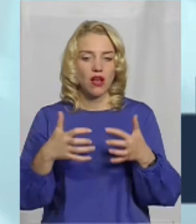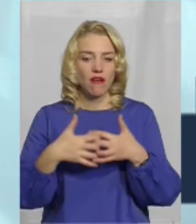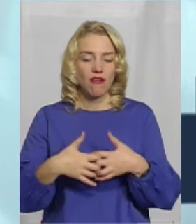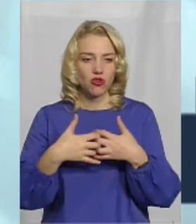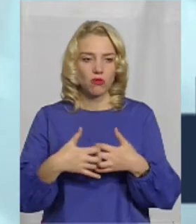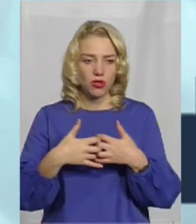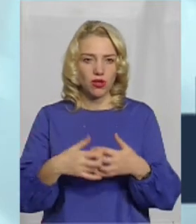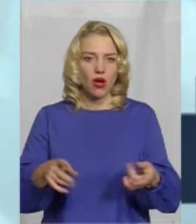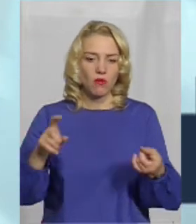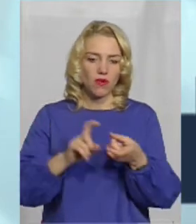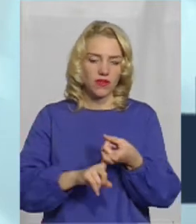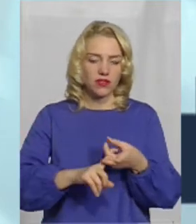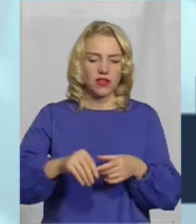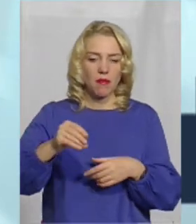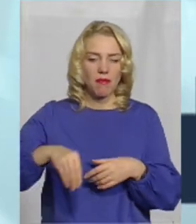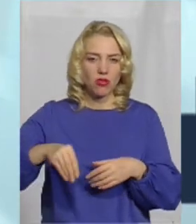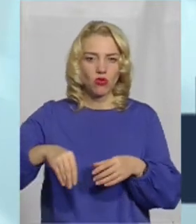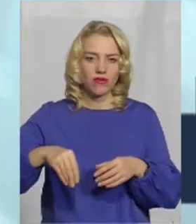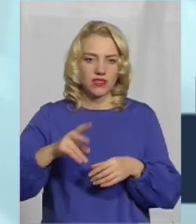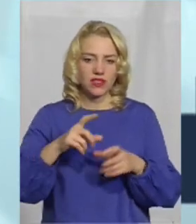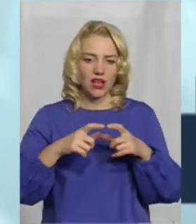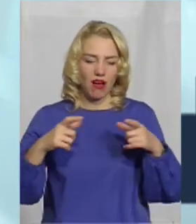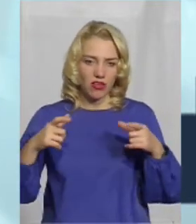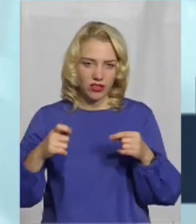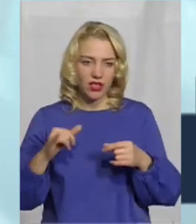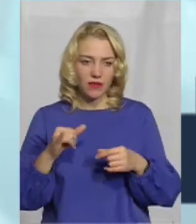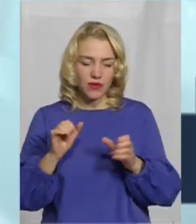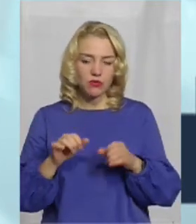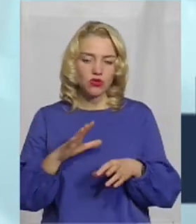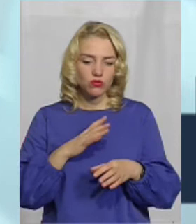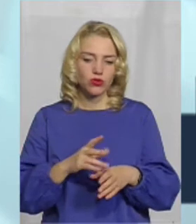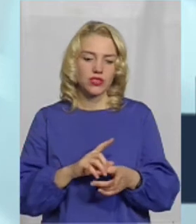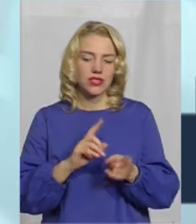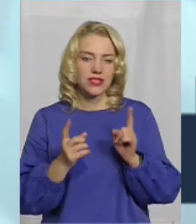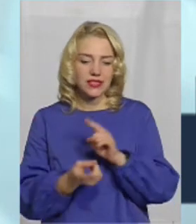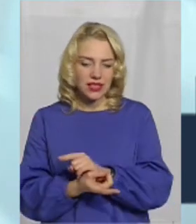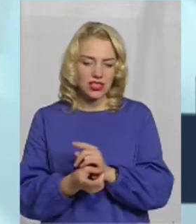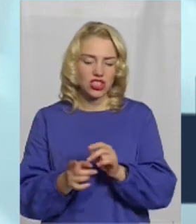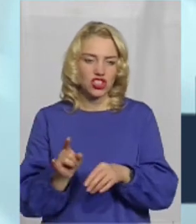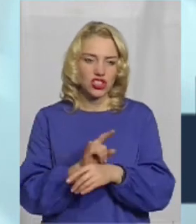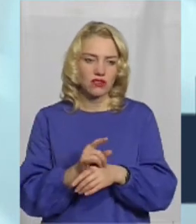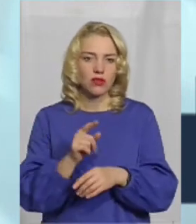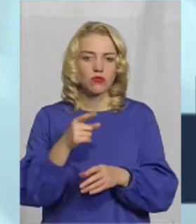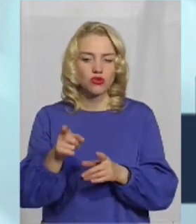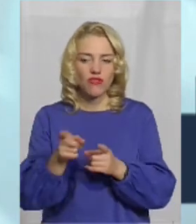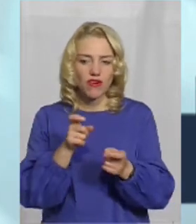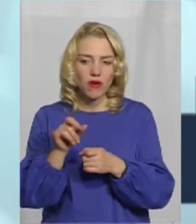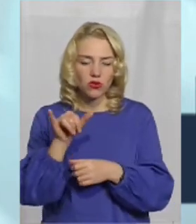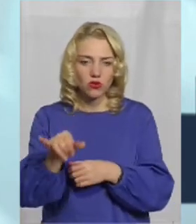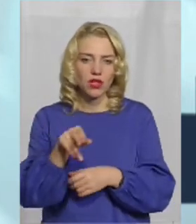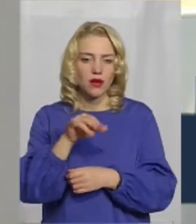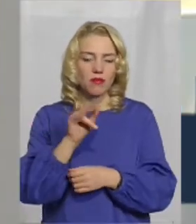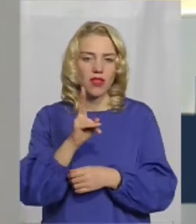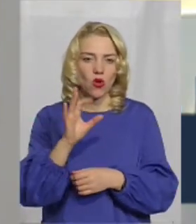і прив'язка банківських карт. І тут теж люди можуть стати жертвами шахраїв, тому що у них виманюють пін-коди, виманюють